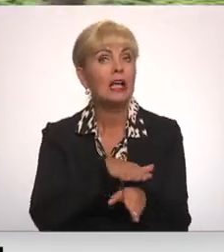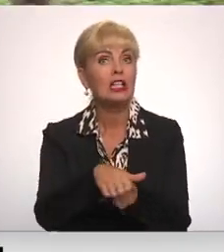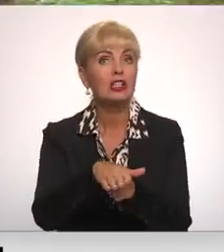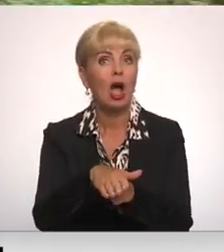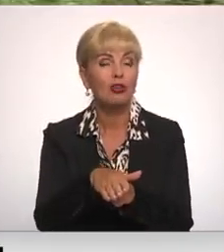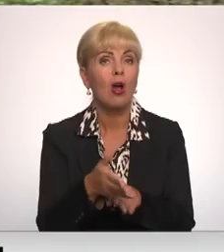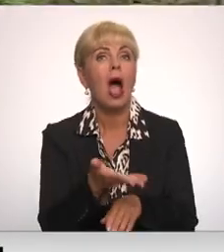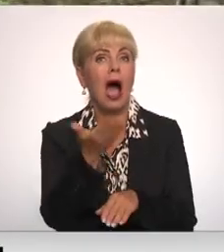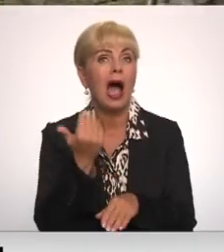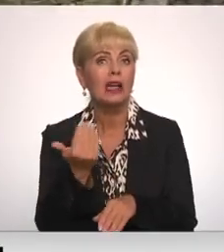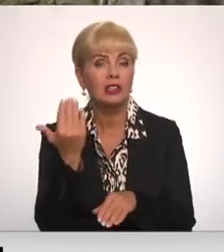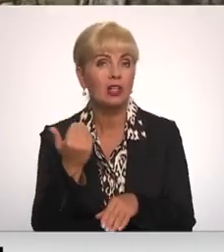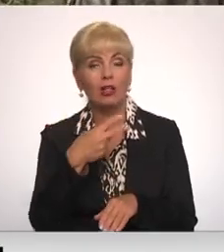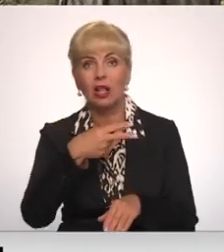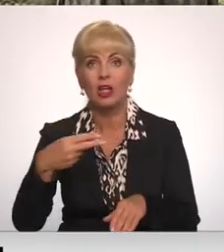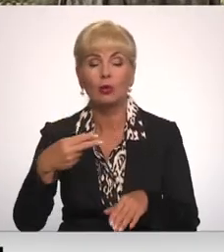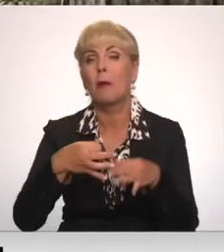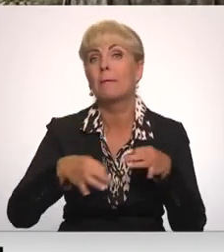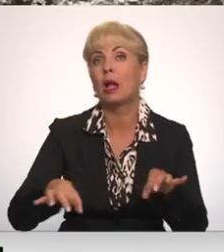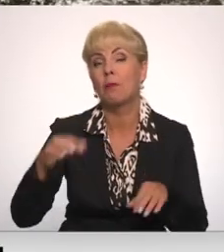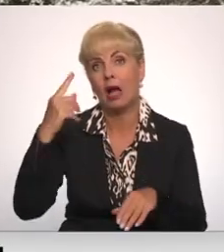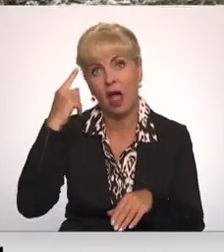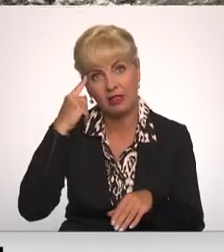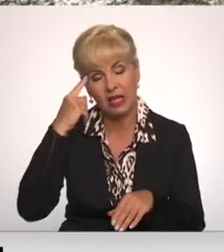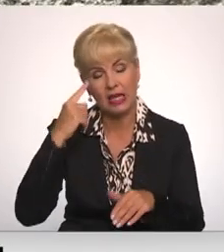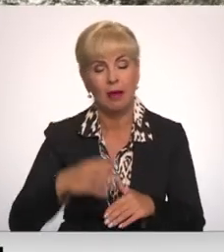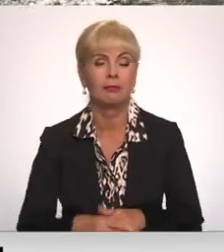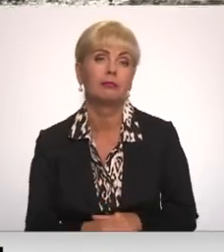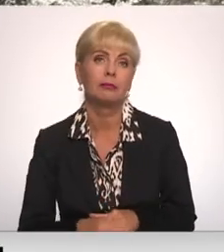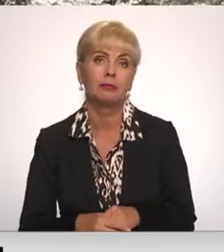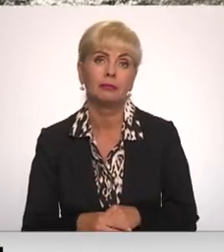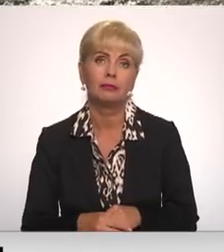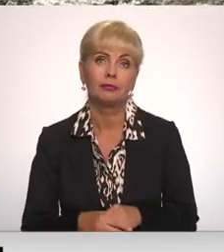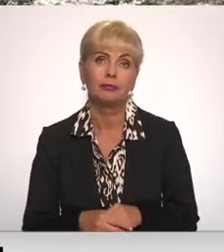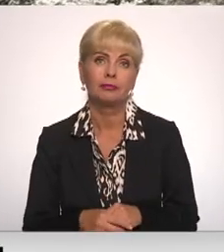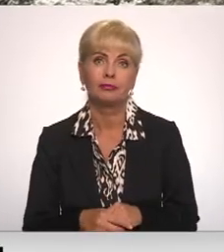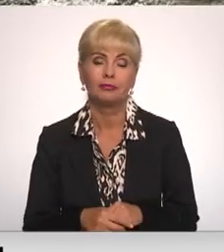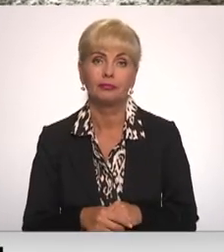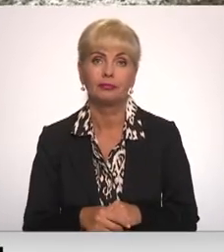atsaugties tiek aicināti 200 brīvprātīgo. Zana Eniņa, Rēni Žagriņš, Vidzemes televīzija.